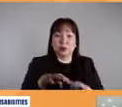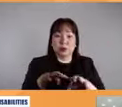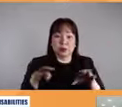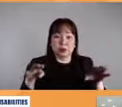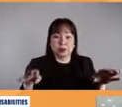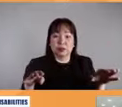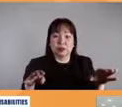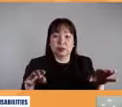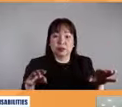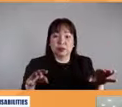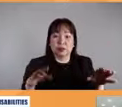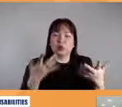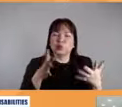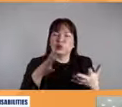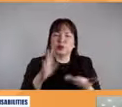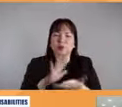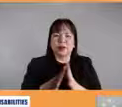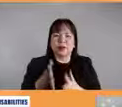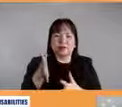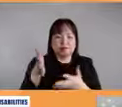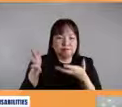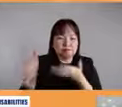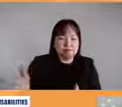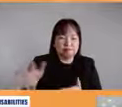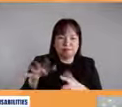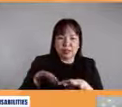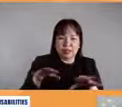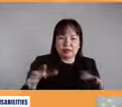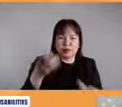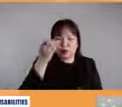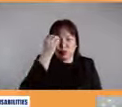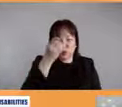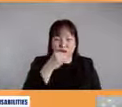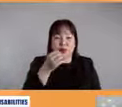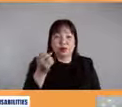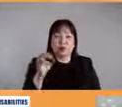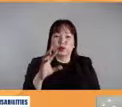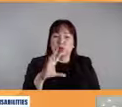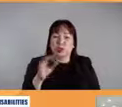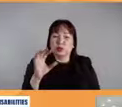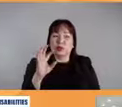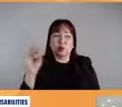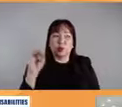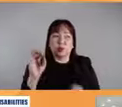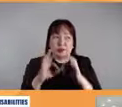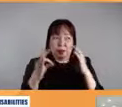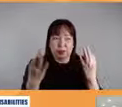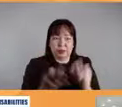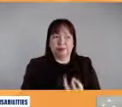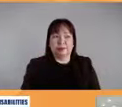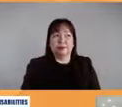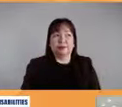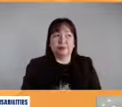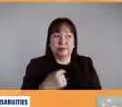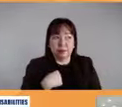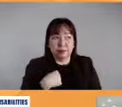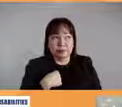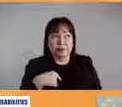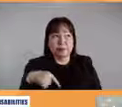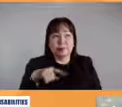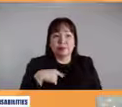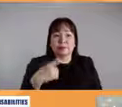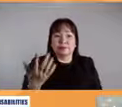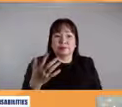inabando na, no, at yung mga walang pamilya. no, kami po, ang Norfield